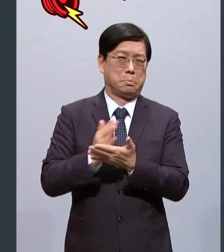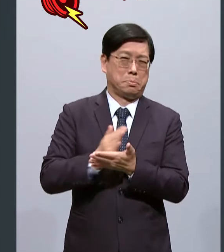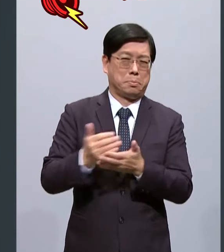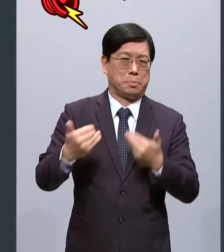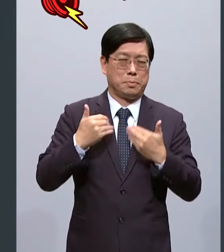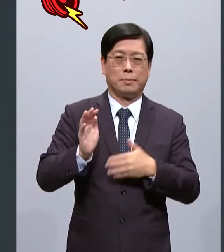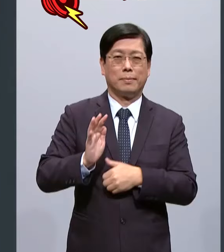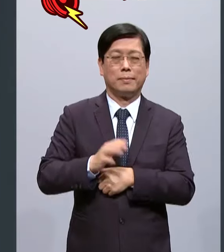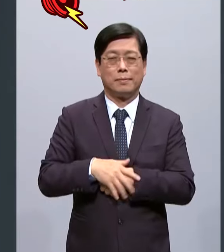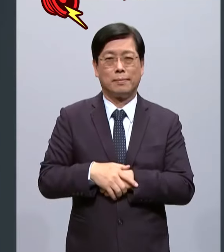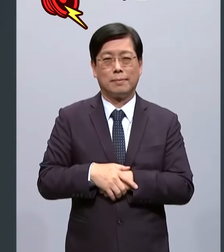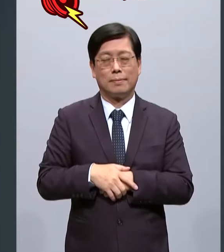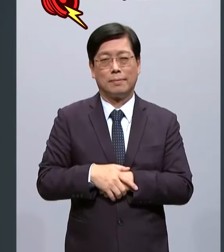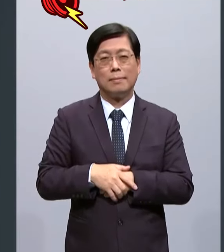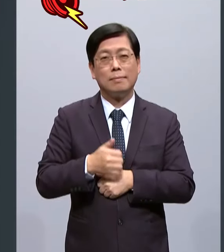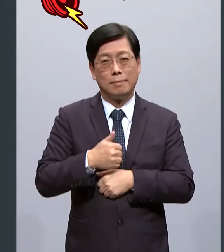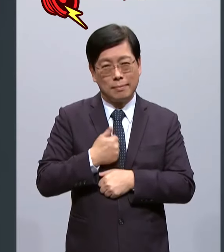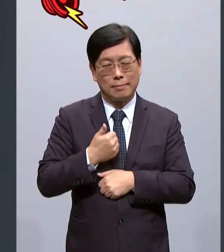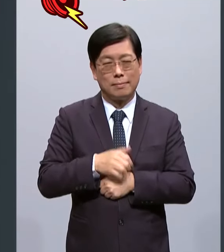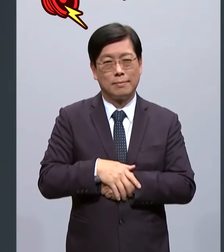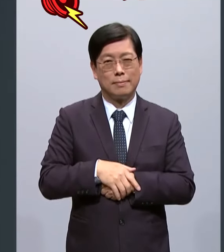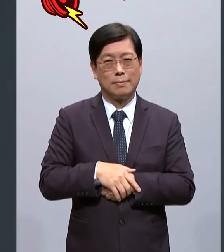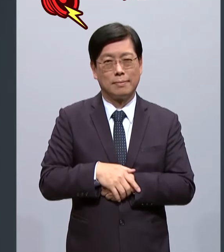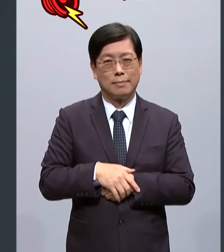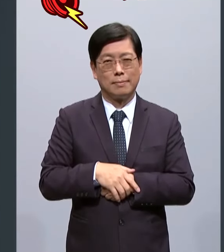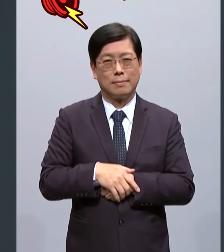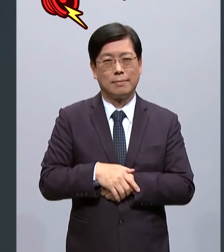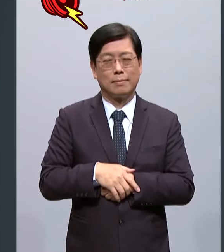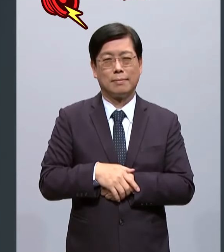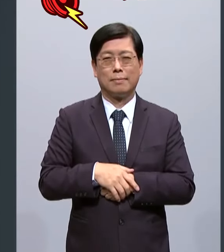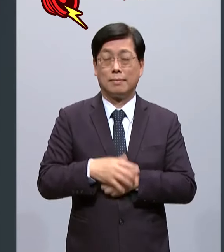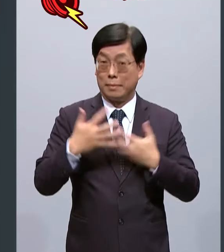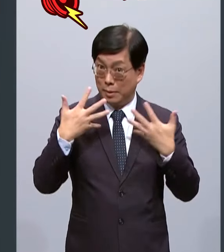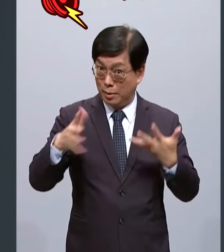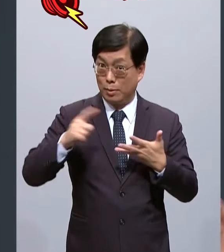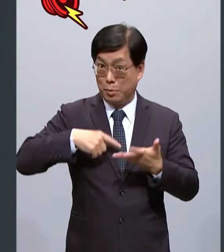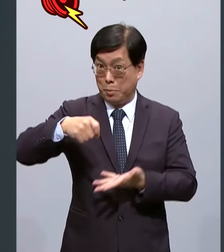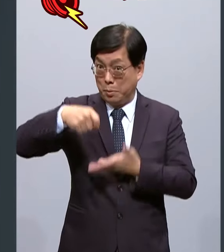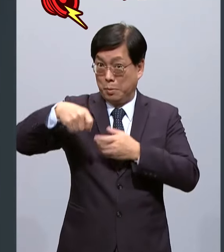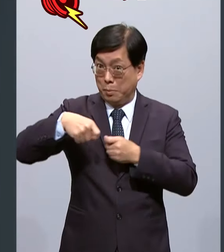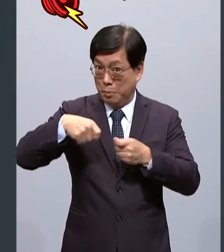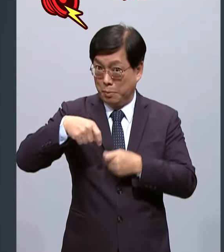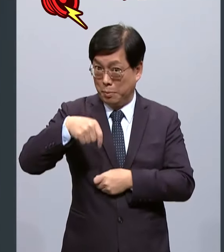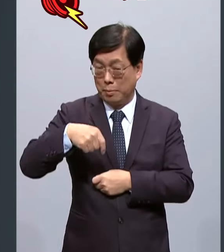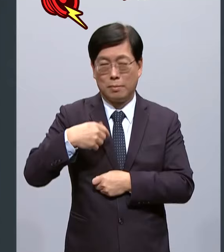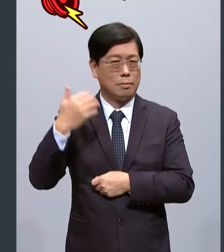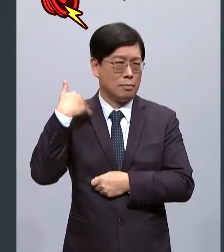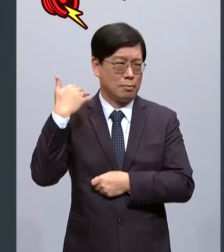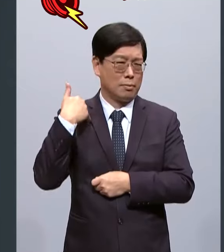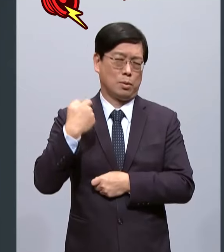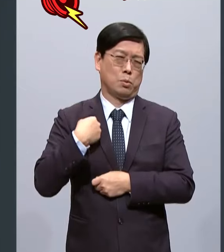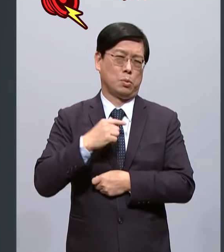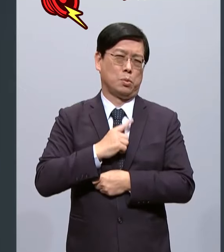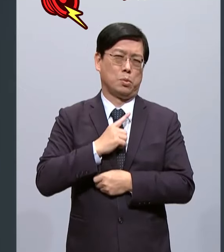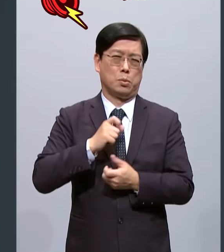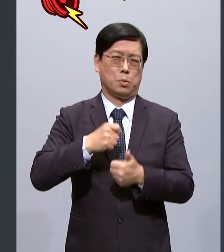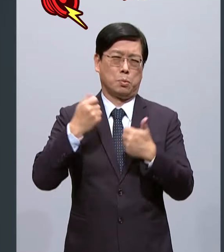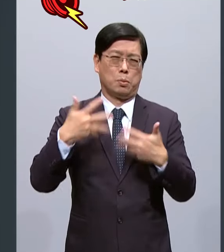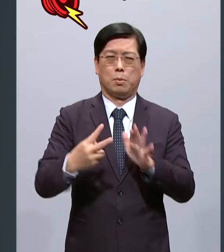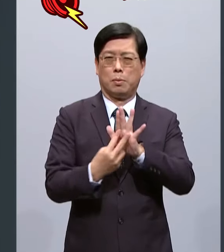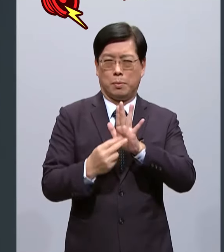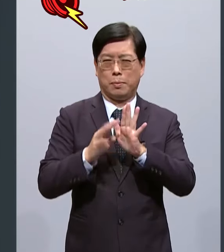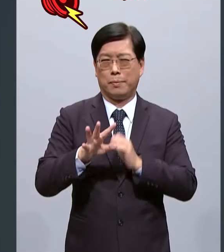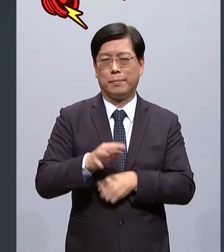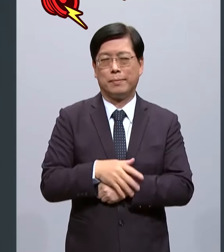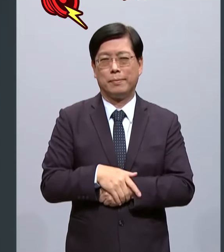我那么其实其实很多主张我之前都已经有说明